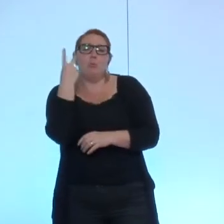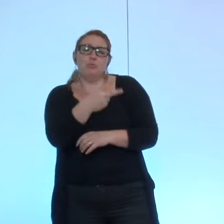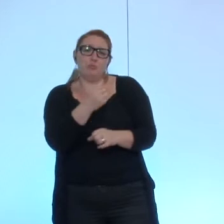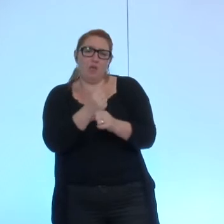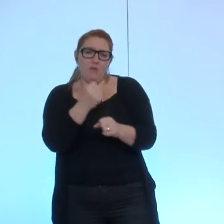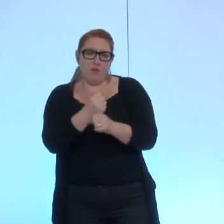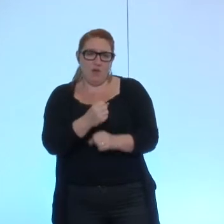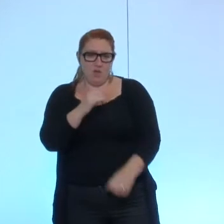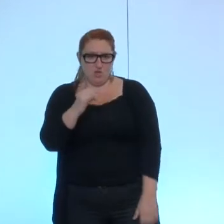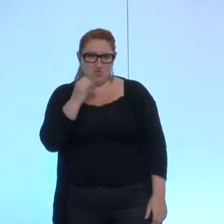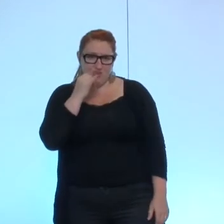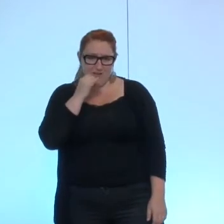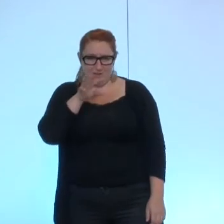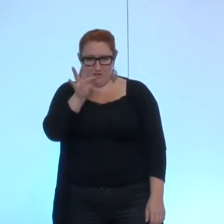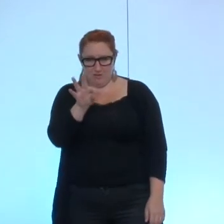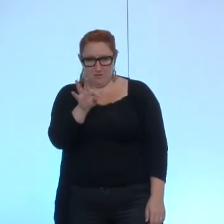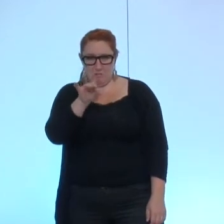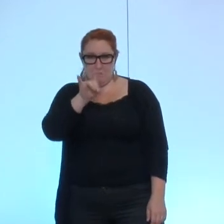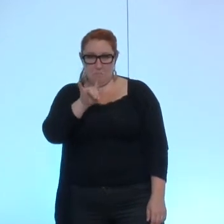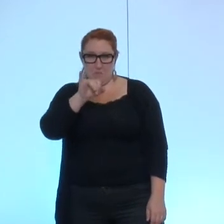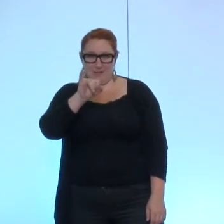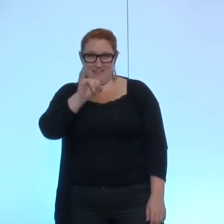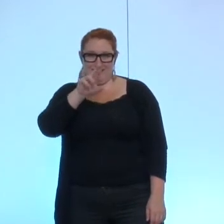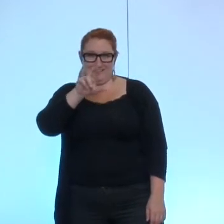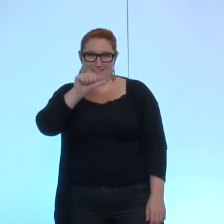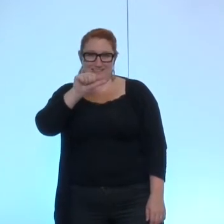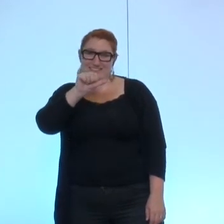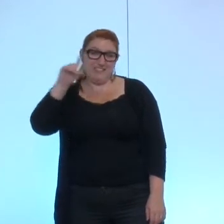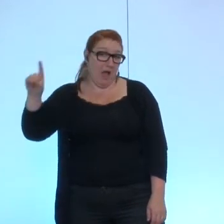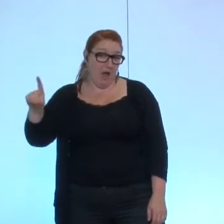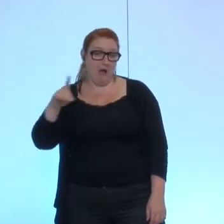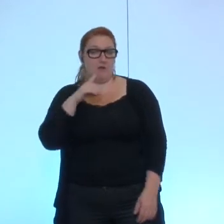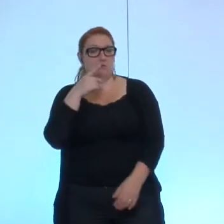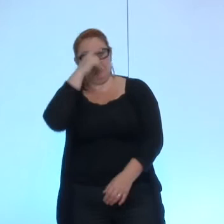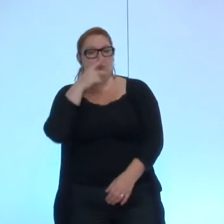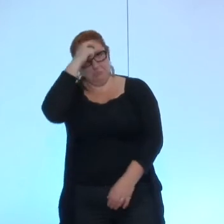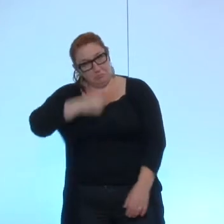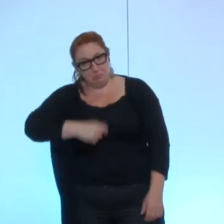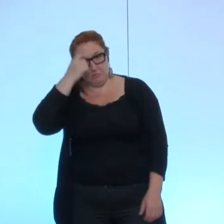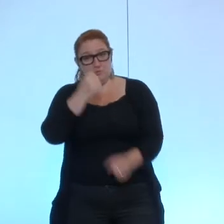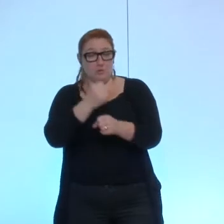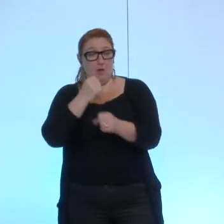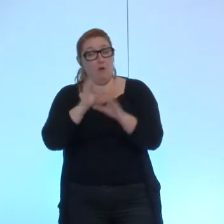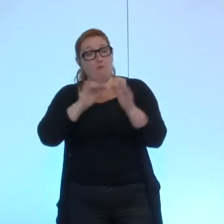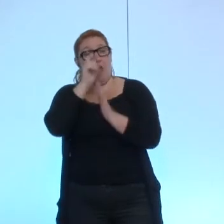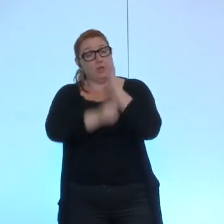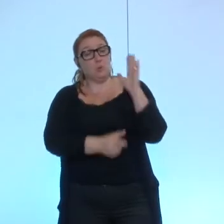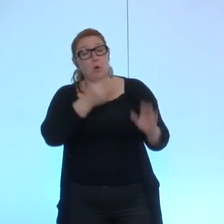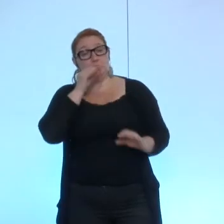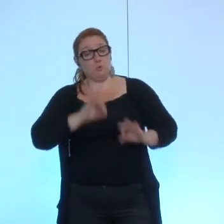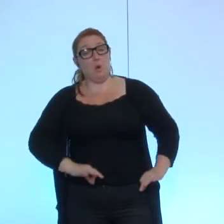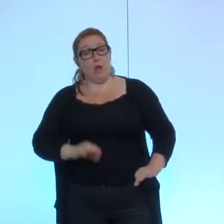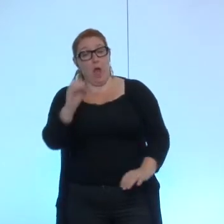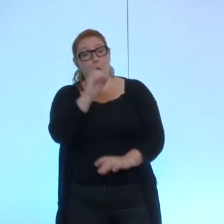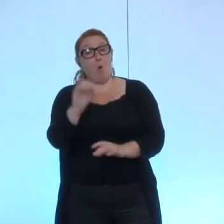qui a apporté ce projet de cantine scolaire à Ouagadougou et du service entre autres du directeur de la restauration qui y était